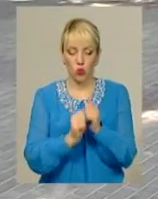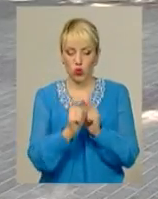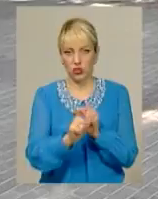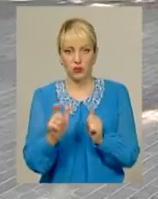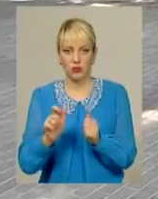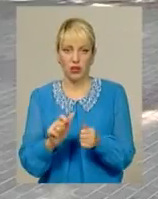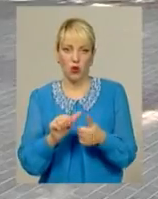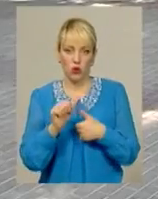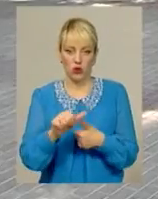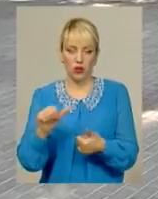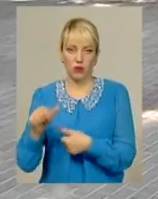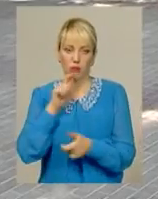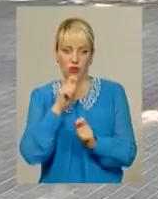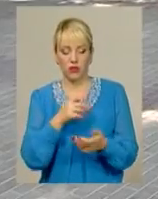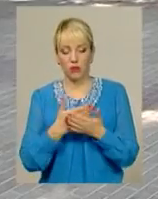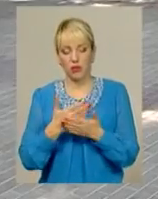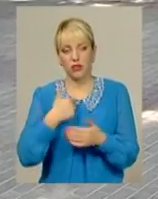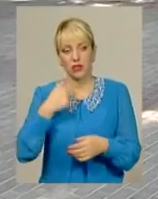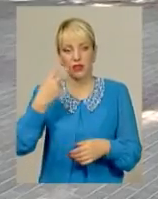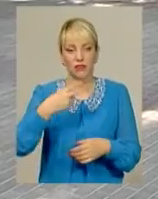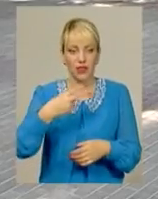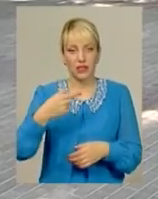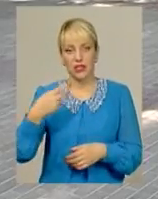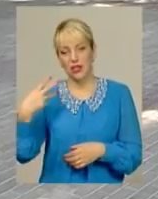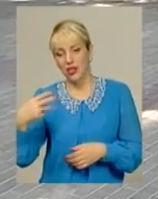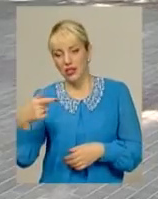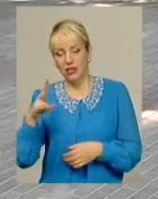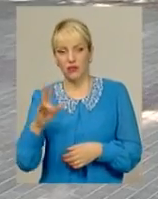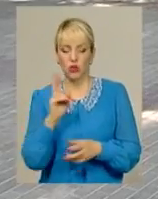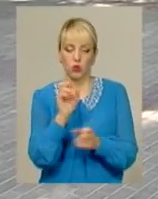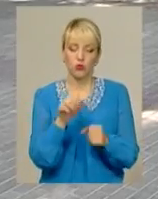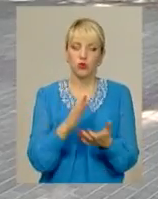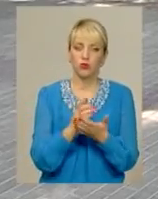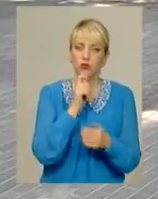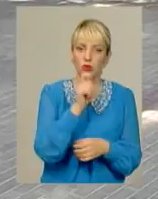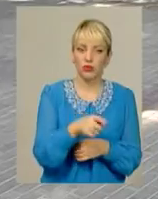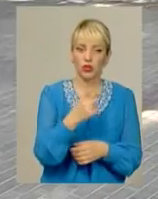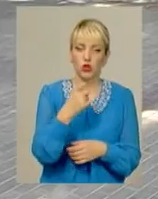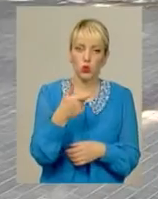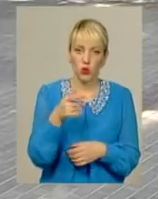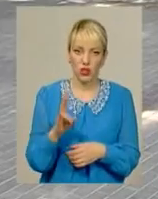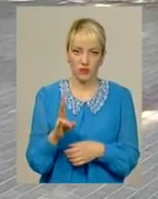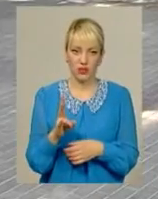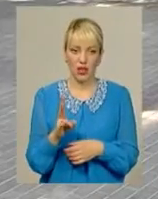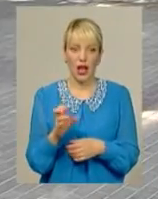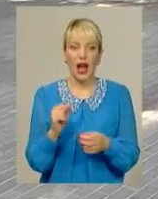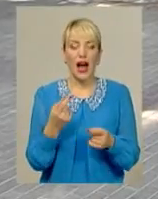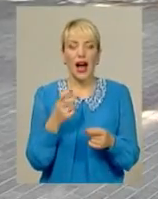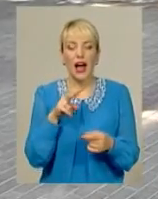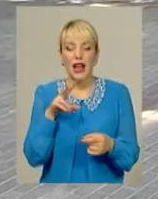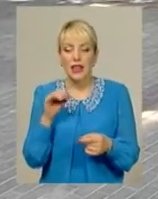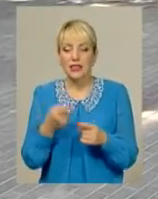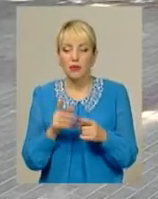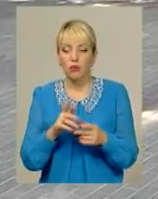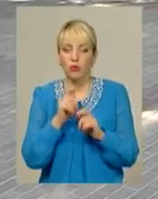Наприклад, я можу подарувати щось за 20-30 гривень, хтось може подарувати за 100. Але це буде дійсно